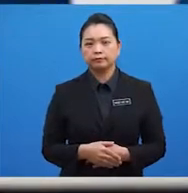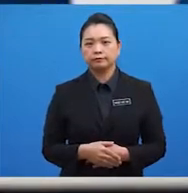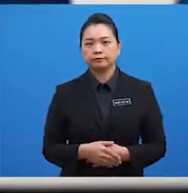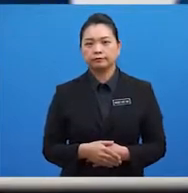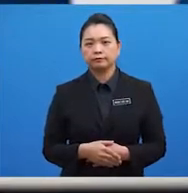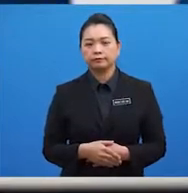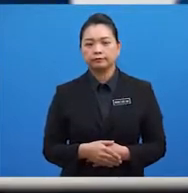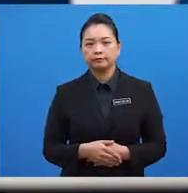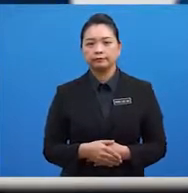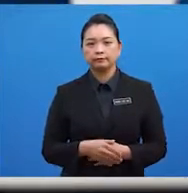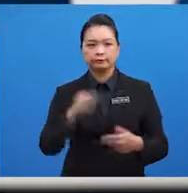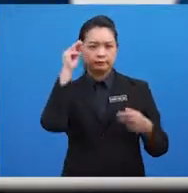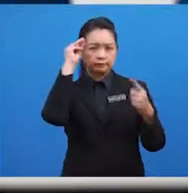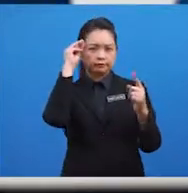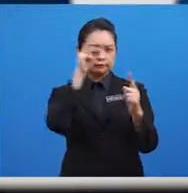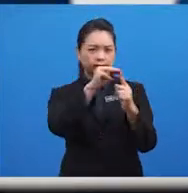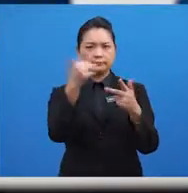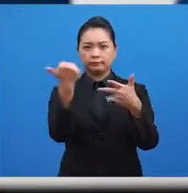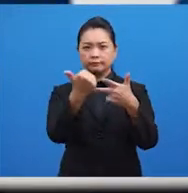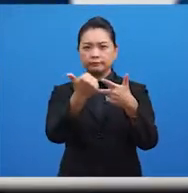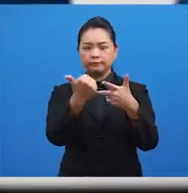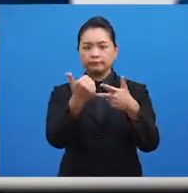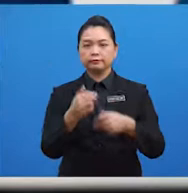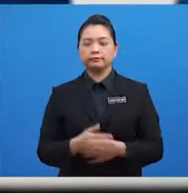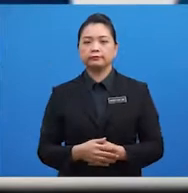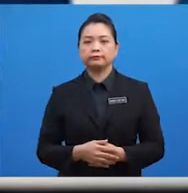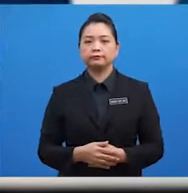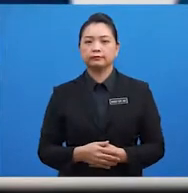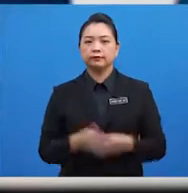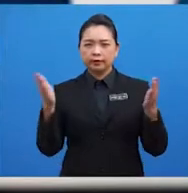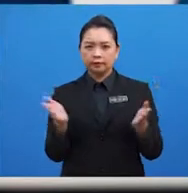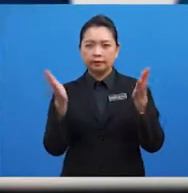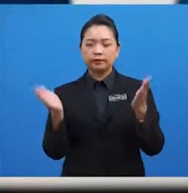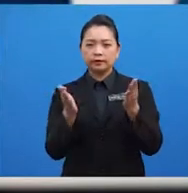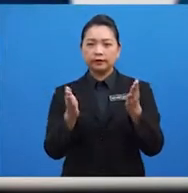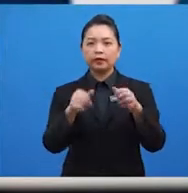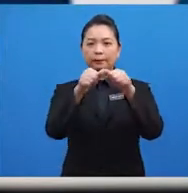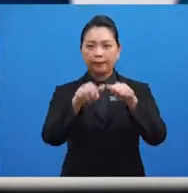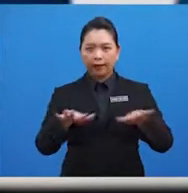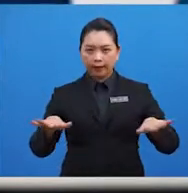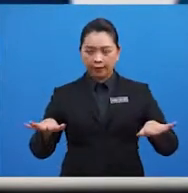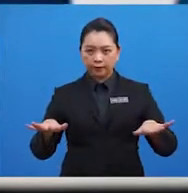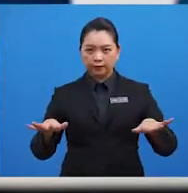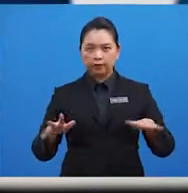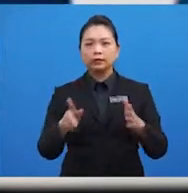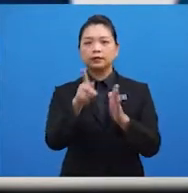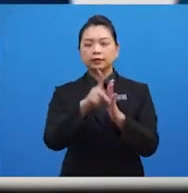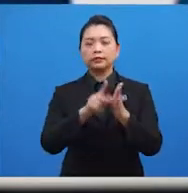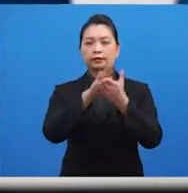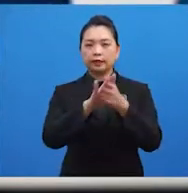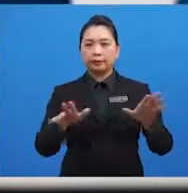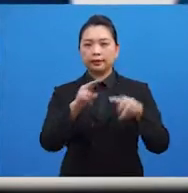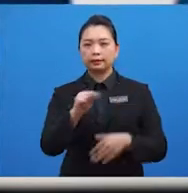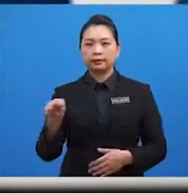Matlamat ketiga penubuhan ASEAN ialah menggalakkan keamanan, keselamatan,